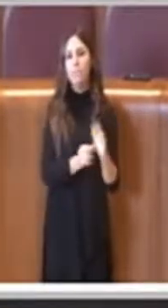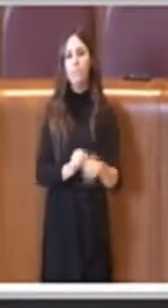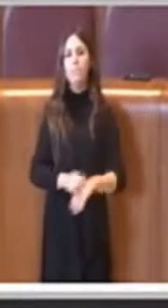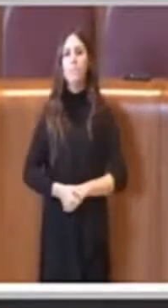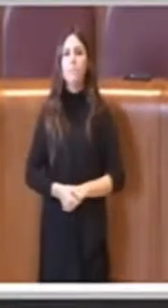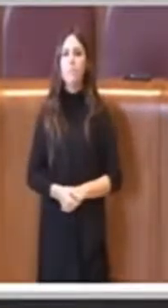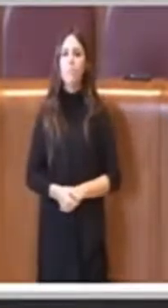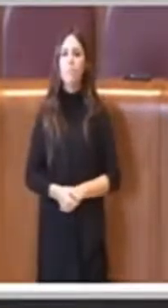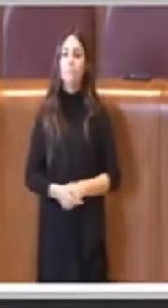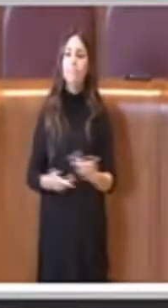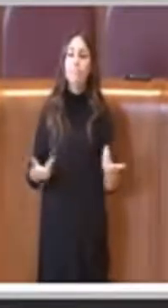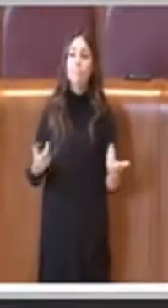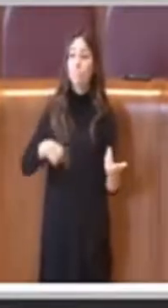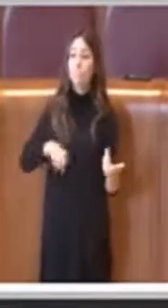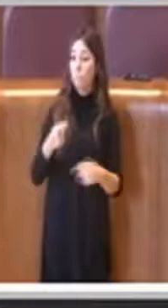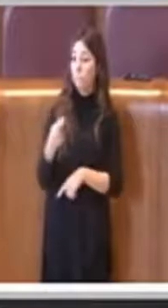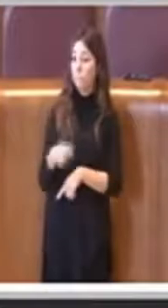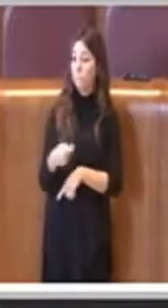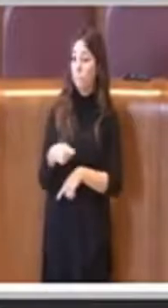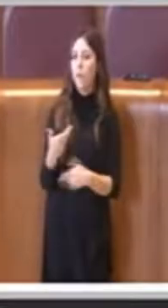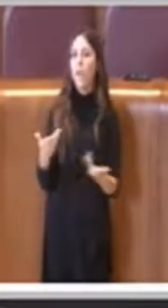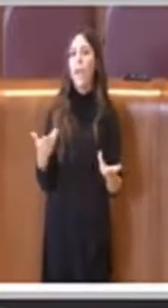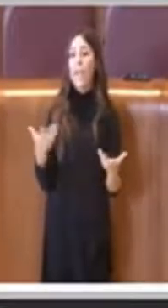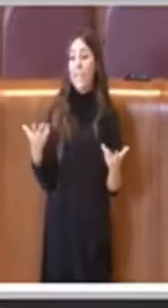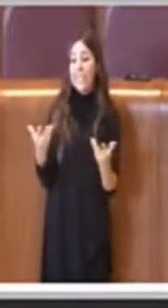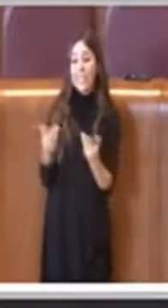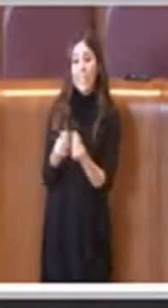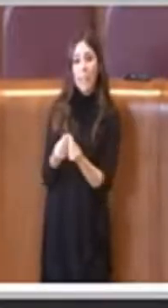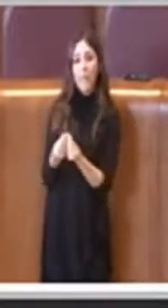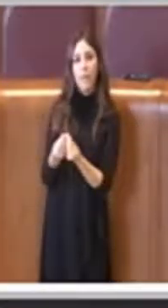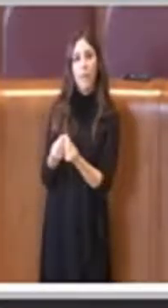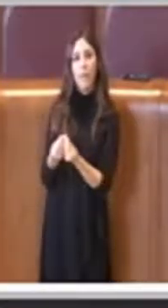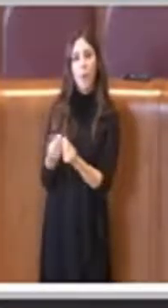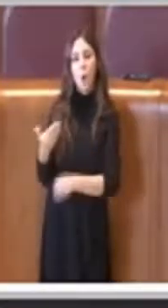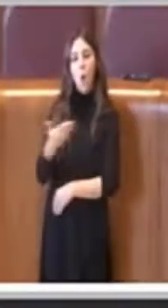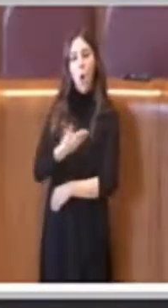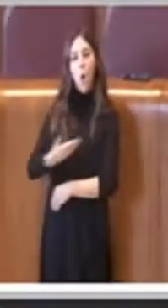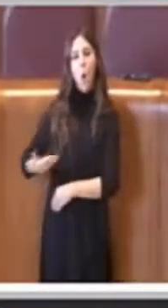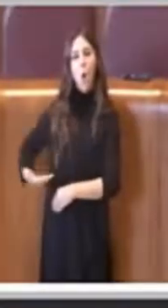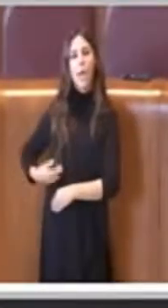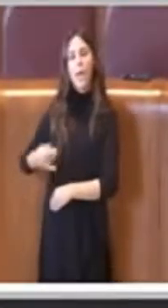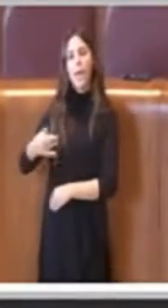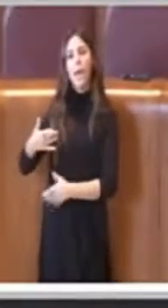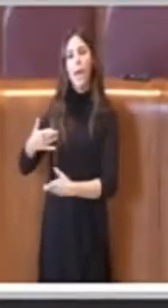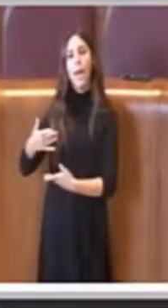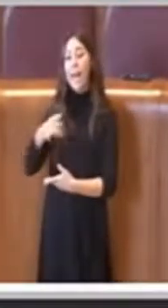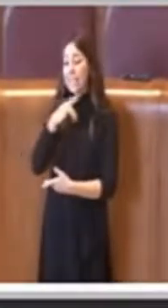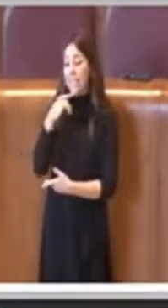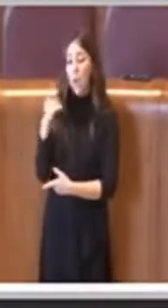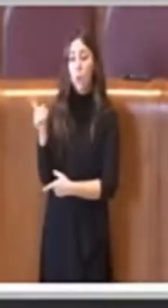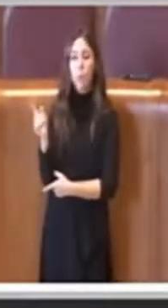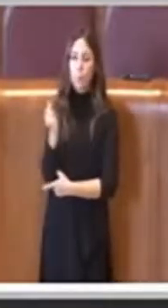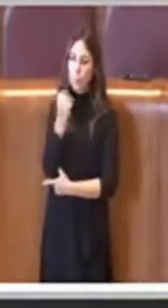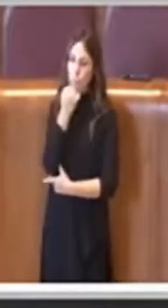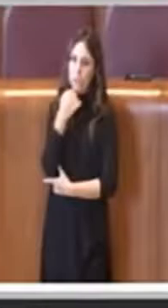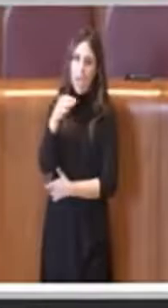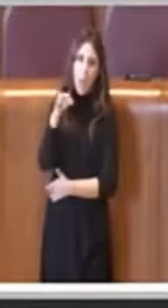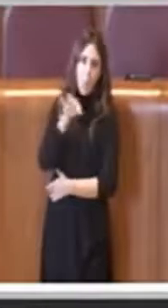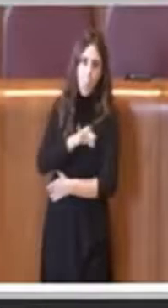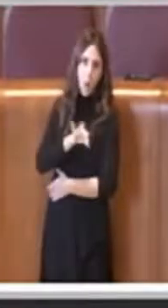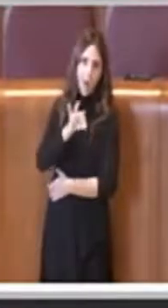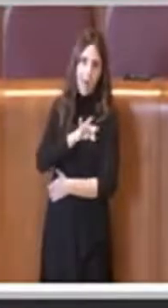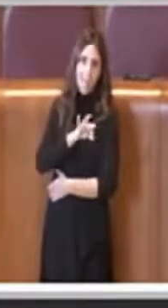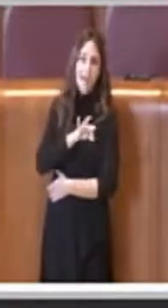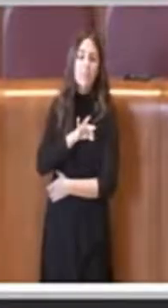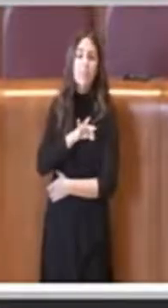Noi Presidente stiamo anche portando avanti con la consigliera Agnello, mi scusi con la consigliera Guadagno, il regolamento